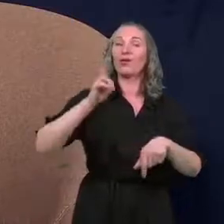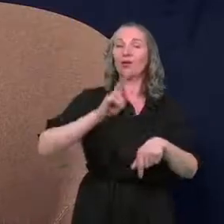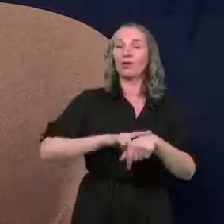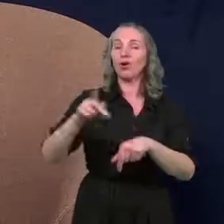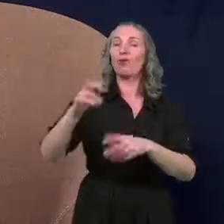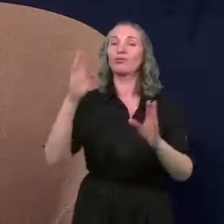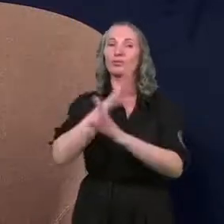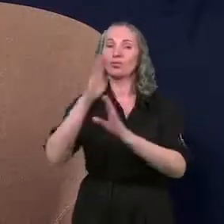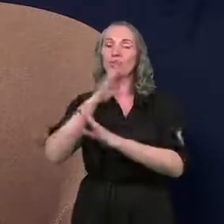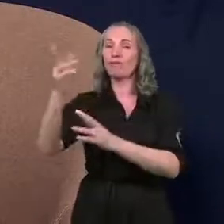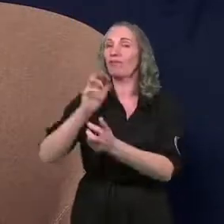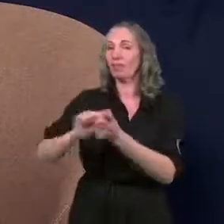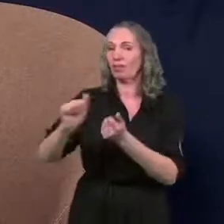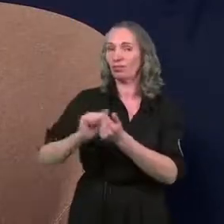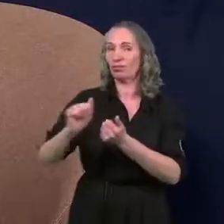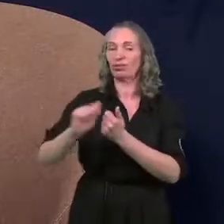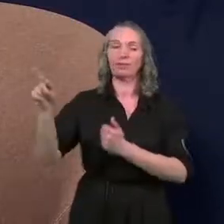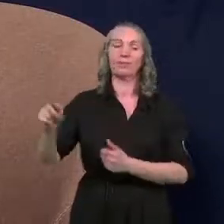środowisko niszczą.